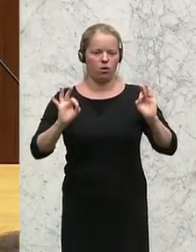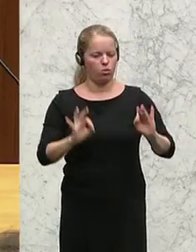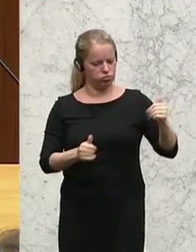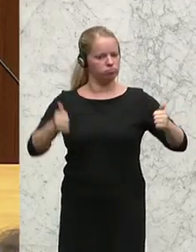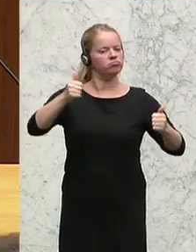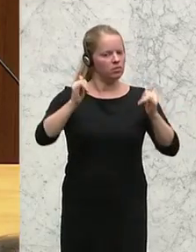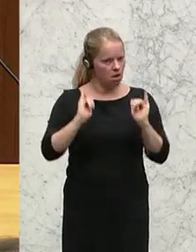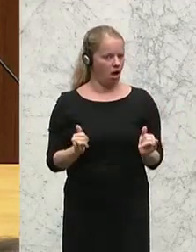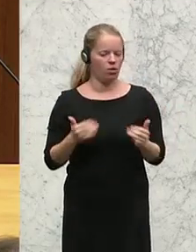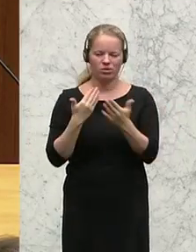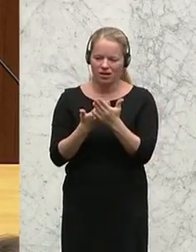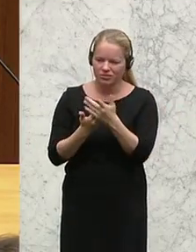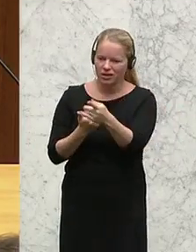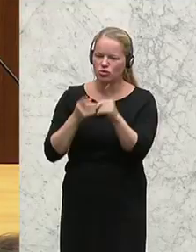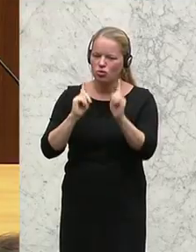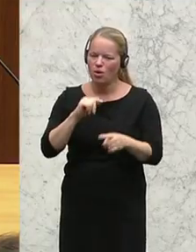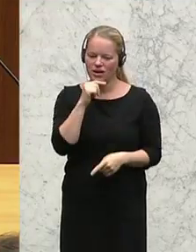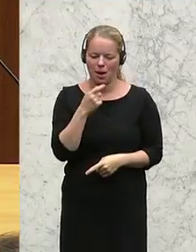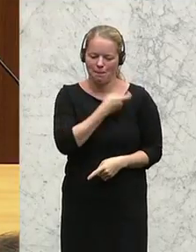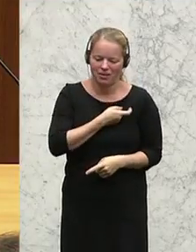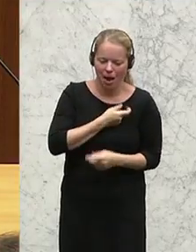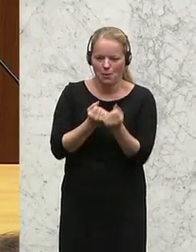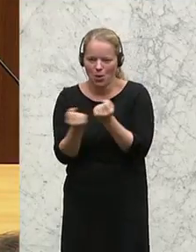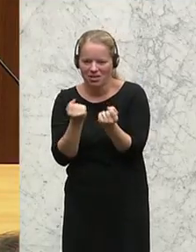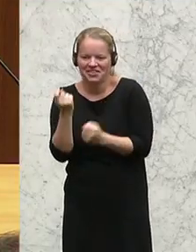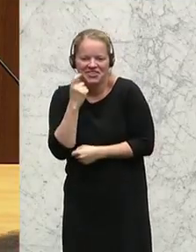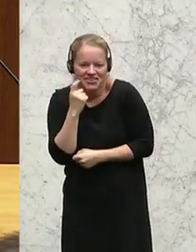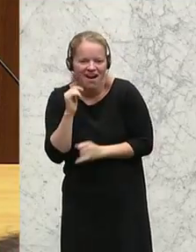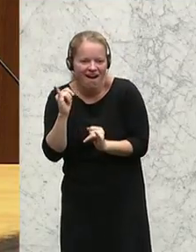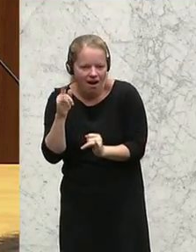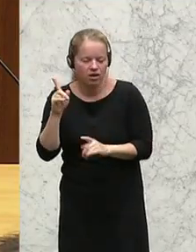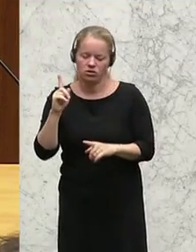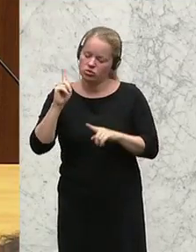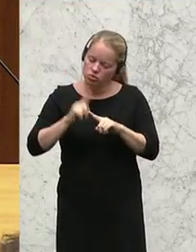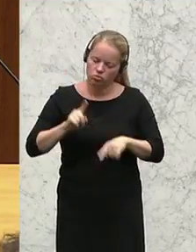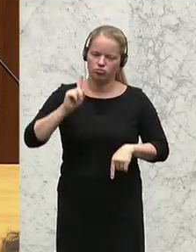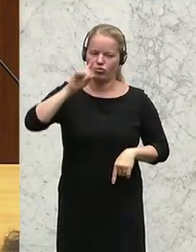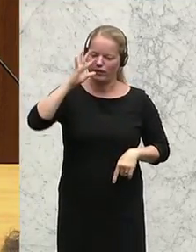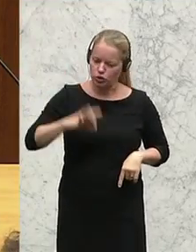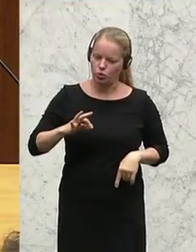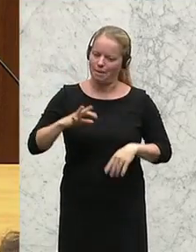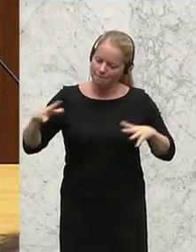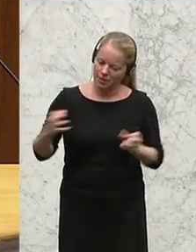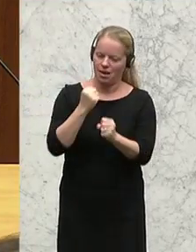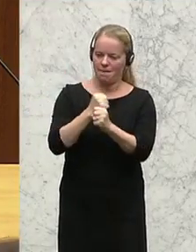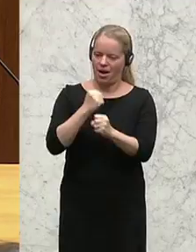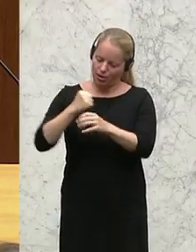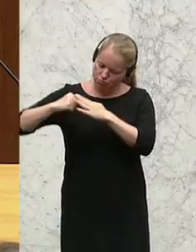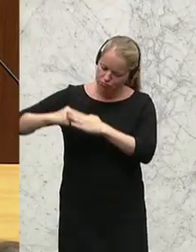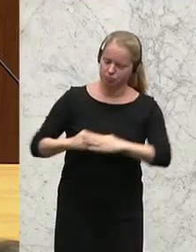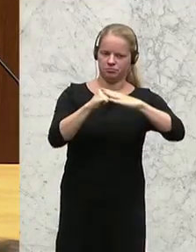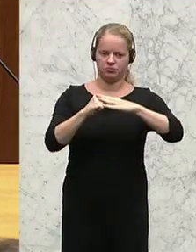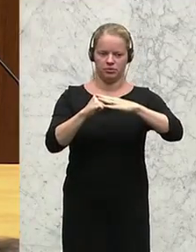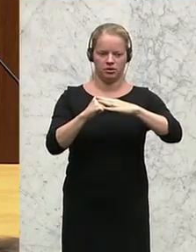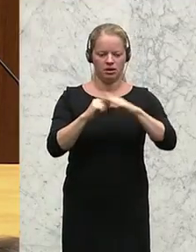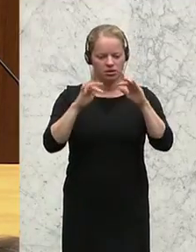sollten eigentlich versuchen, nicht parteipolitisch motiviert zu grinsen, sondern Sie sollten versuchen, hier mitzuwirken an der Festigung